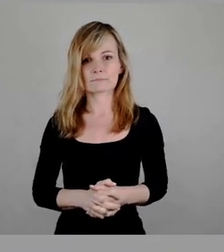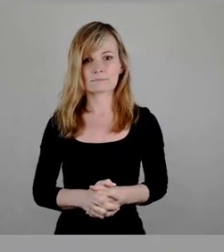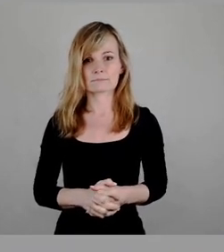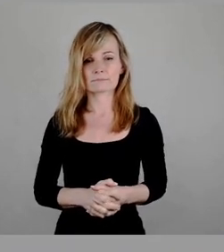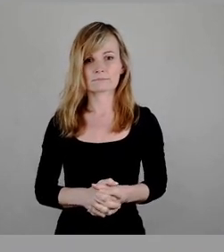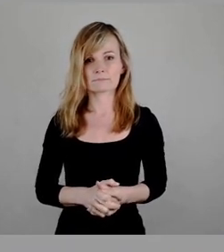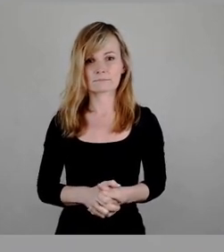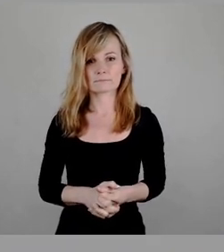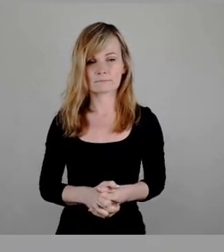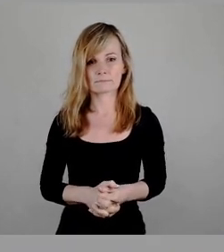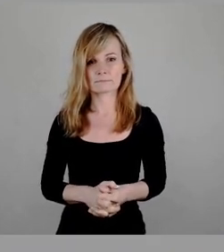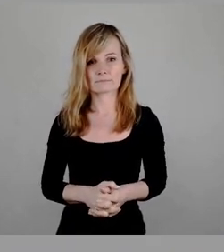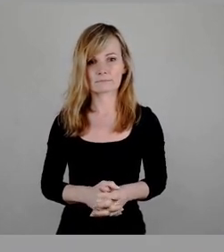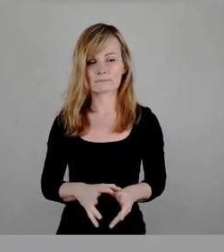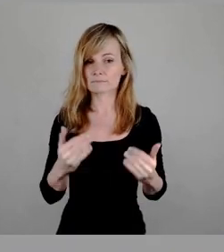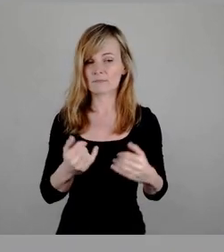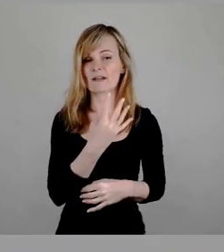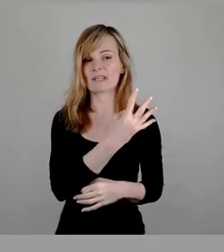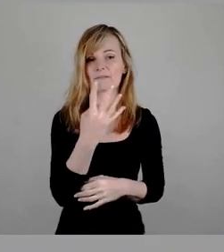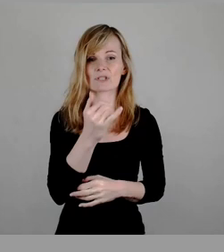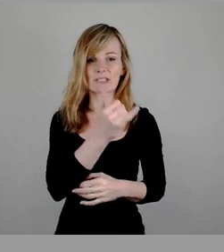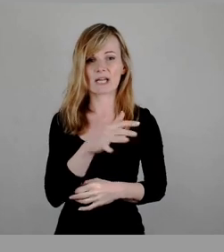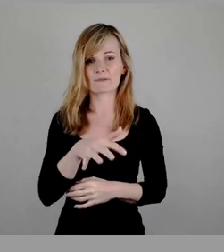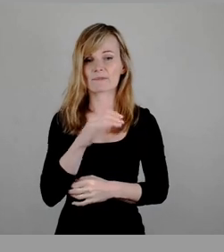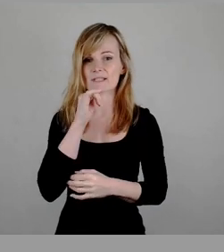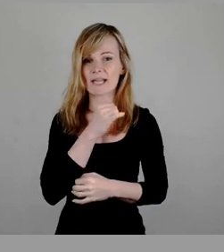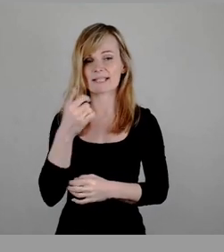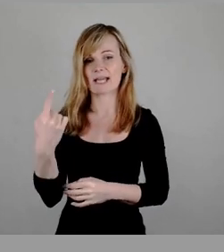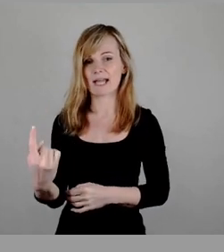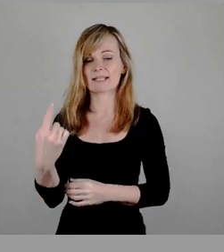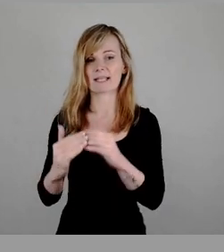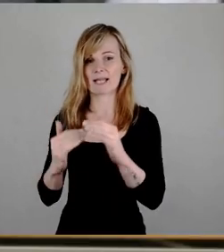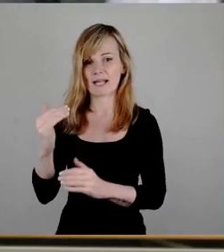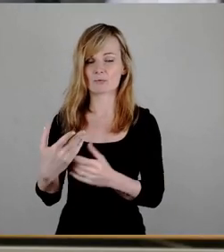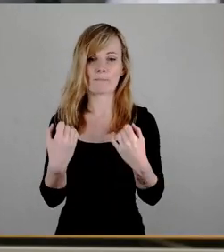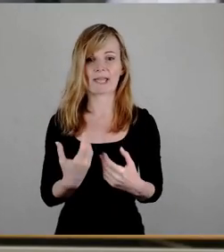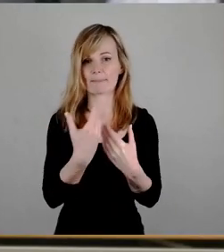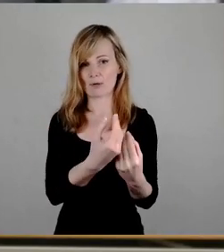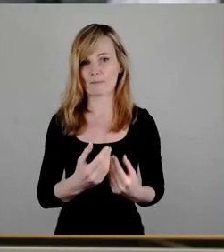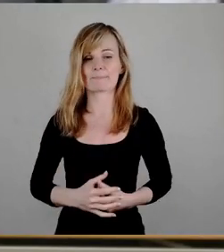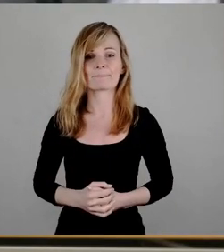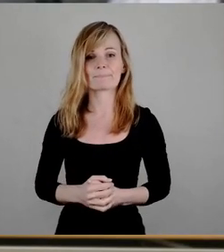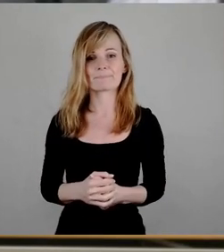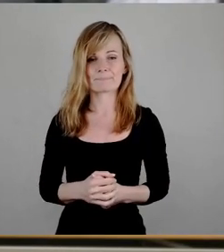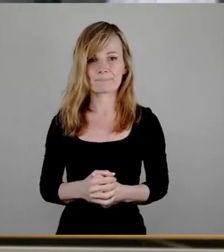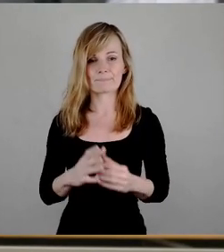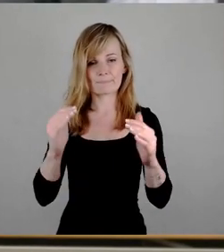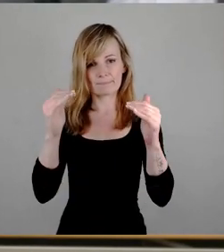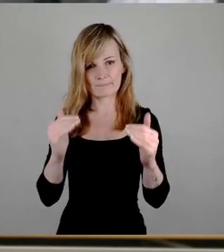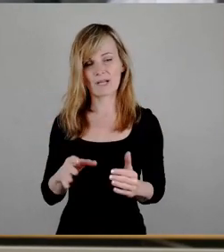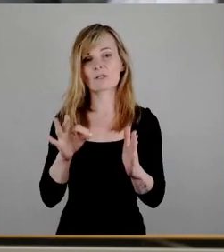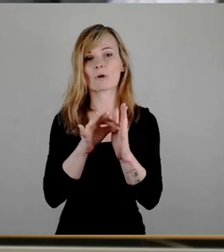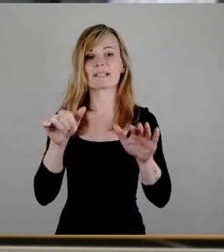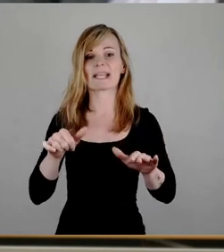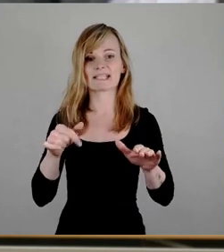dieser hätte jetzt mit 44 Ja, 15 Nein, eine Enthaltung, die Mehrheit bekommen. Und wir gehen in den Top 16,